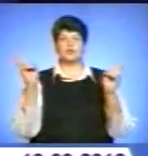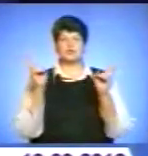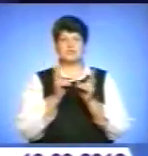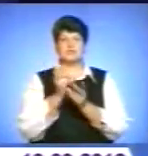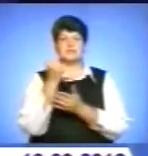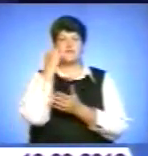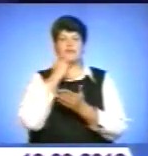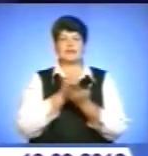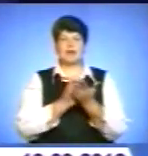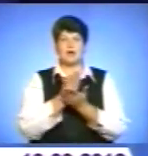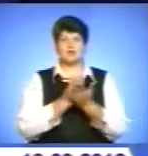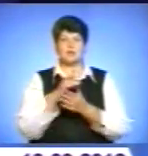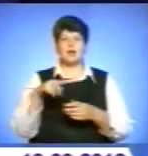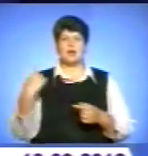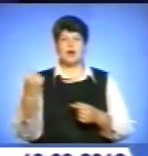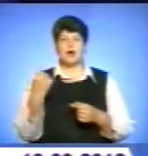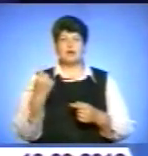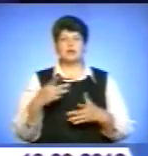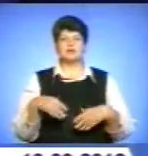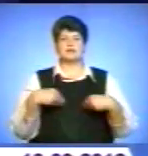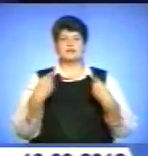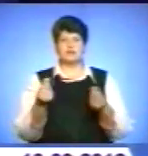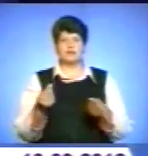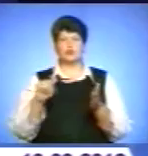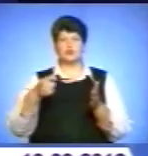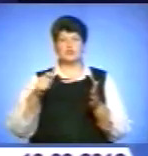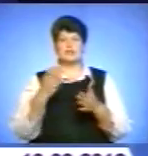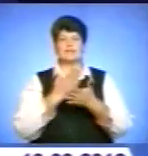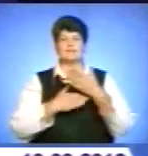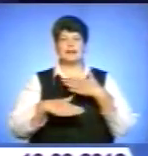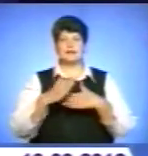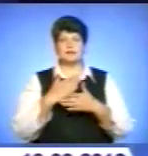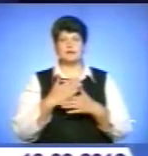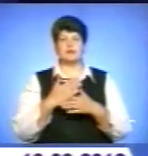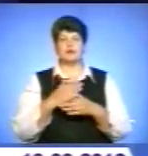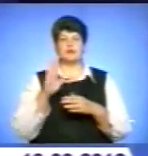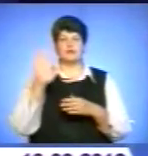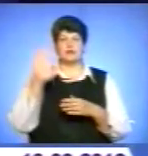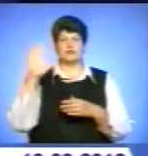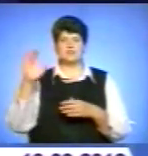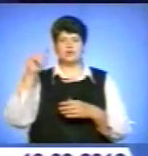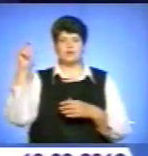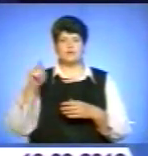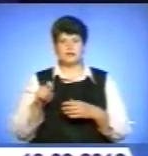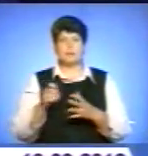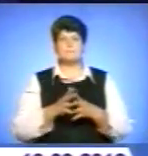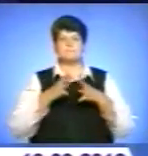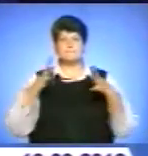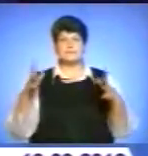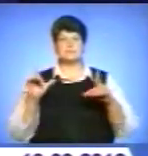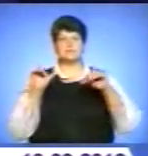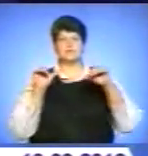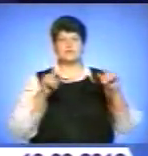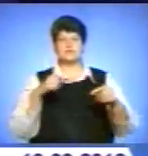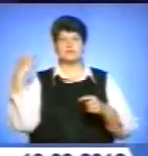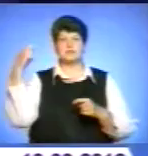ветеранами краю та вручив ключі від автомобілів інвалідам великої вітчизняної. Більше про візит президента на Одещину –